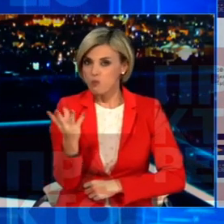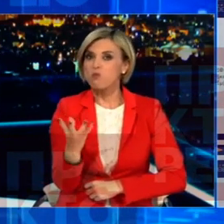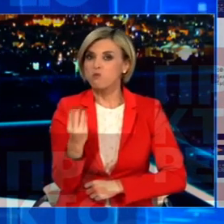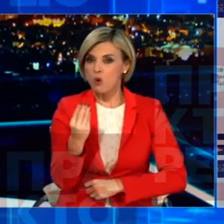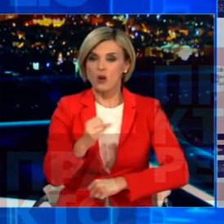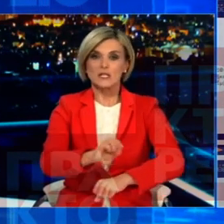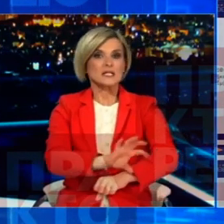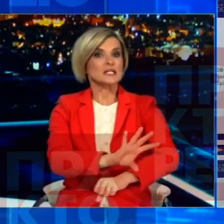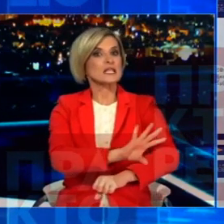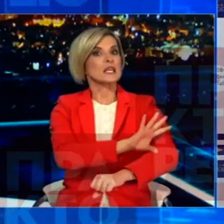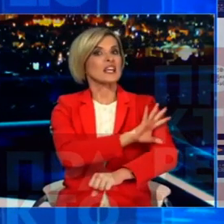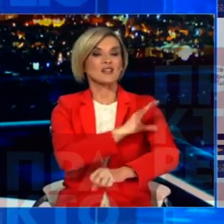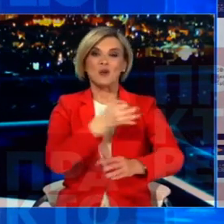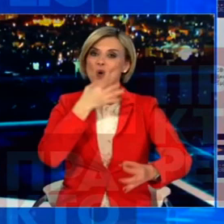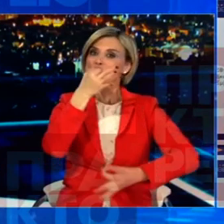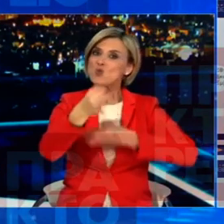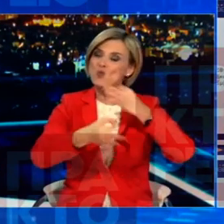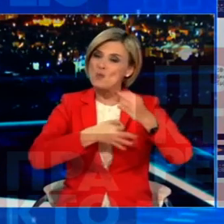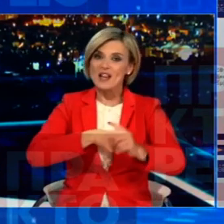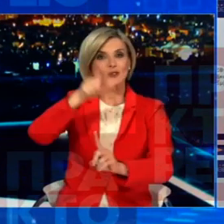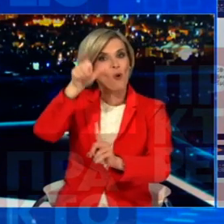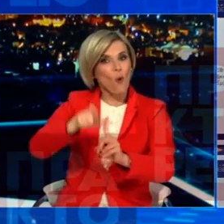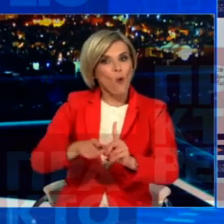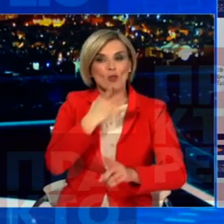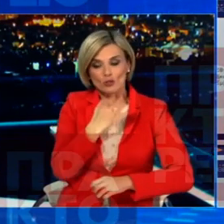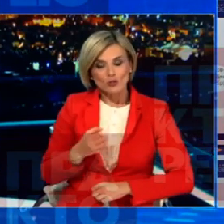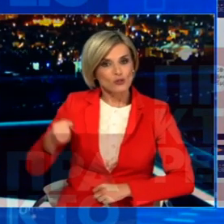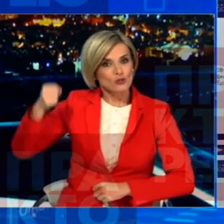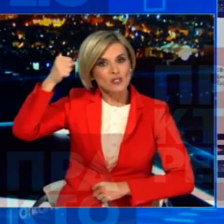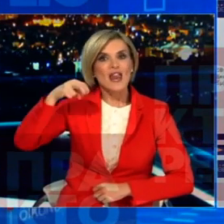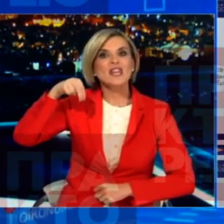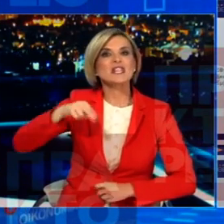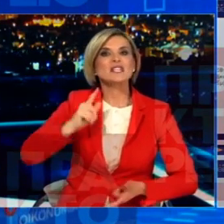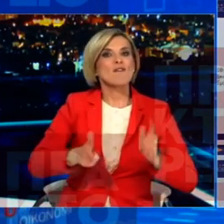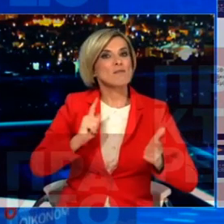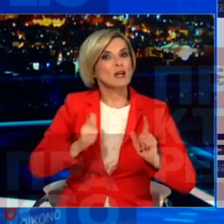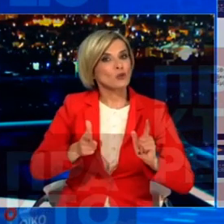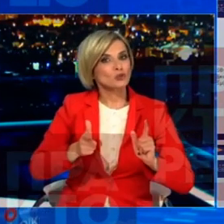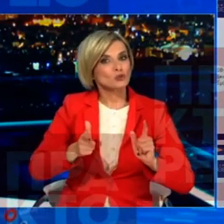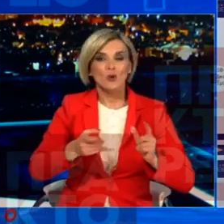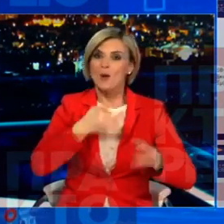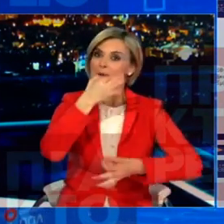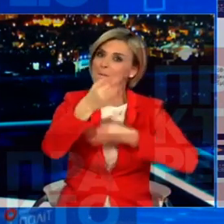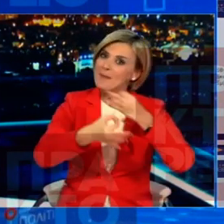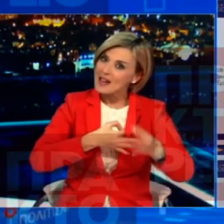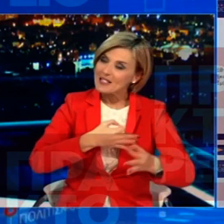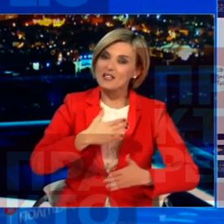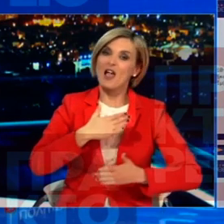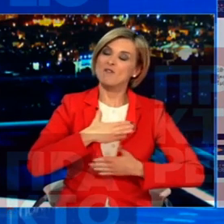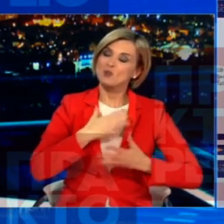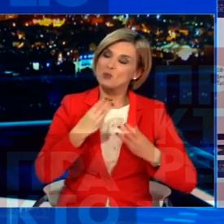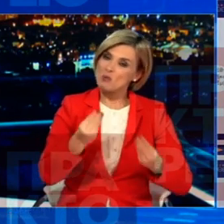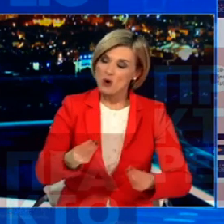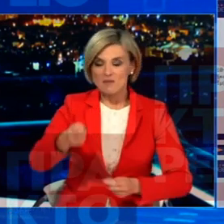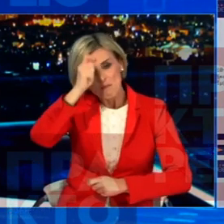μίλησε Αφού εμβολιάστηκε ο Σεβασμιότητος Μητροπολίτης Ναφάκτου Τον ευχαριστούμε πάρα πολύ Και όλους τους Άγιους Πατέρες